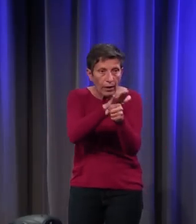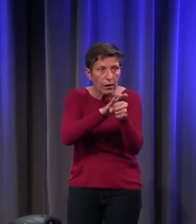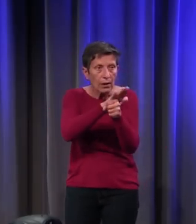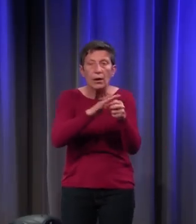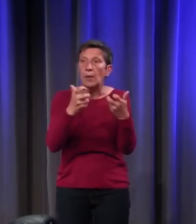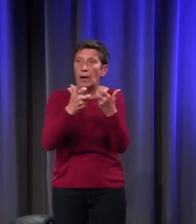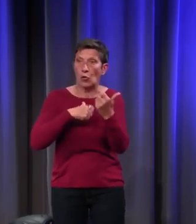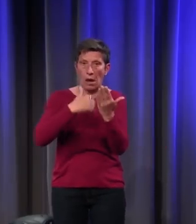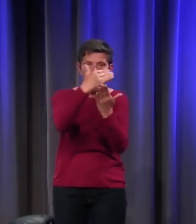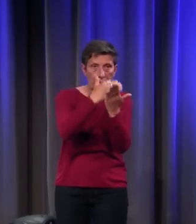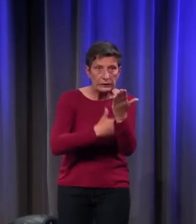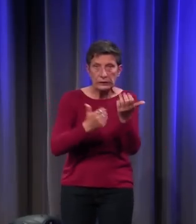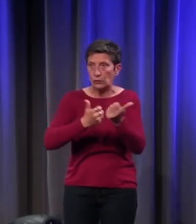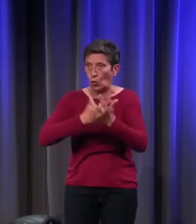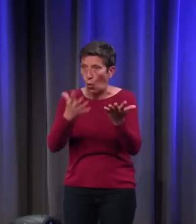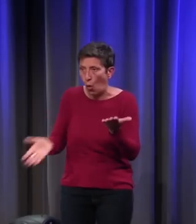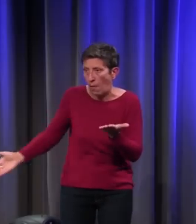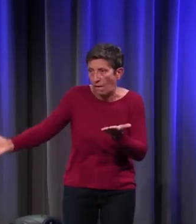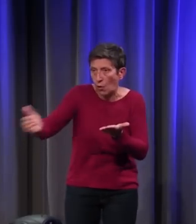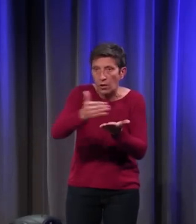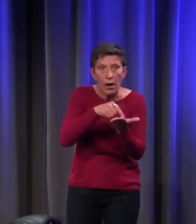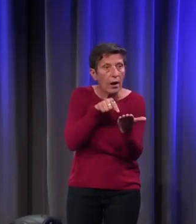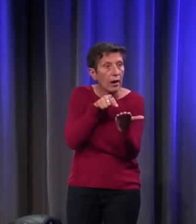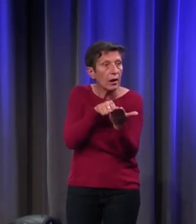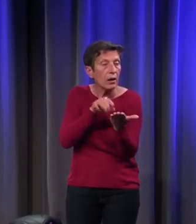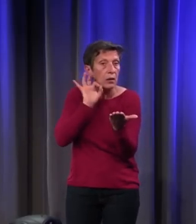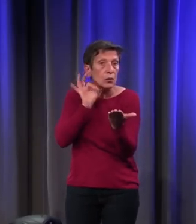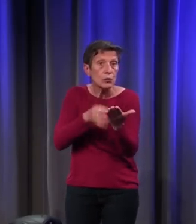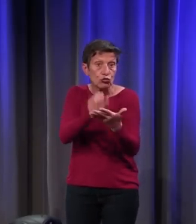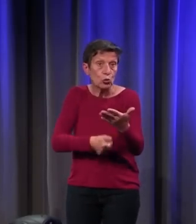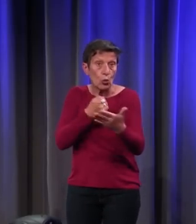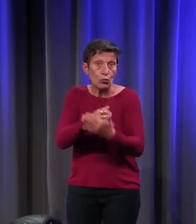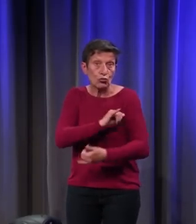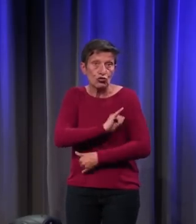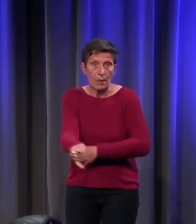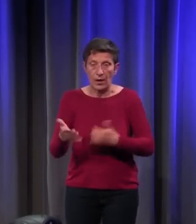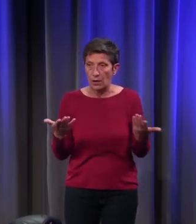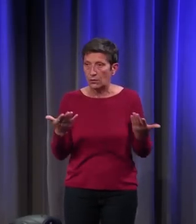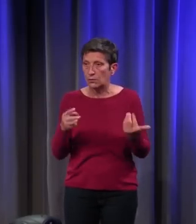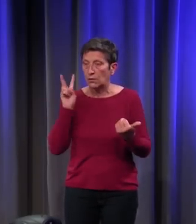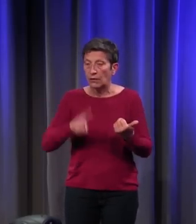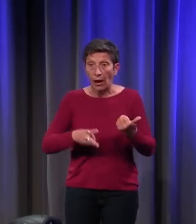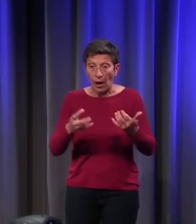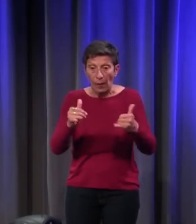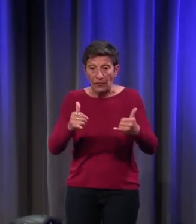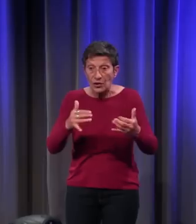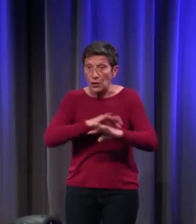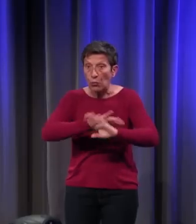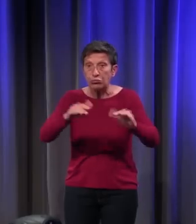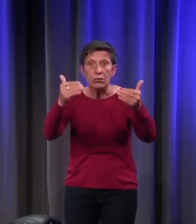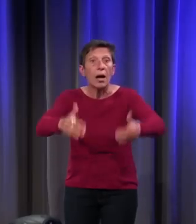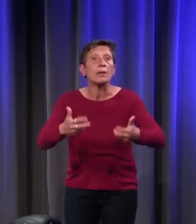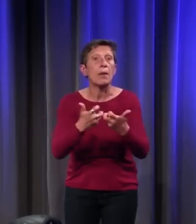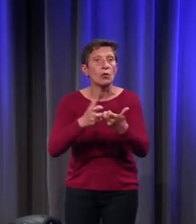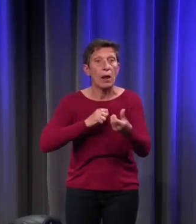liste, un dénombrement, un inventaire, ça ne va jamais jusqu'au bout. Ça s'épuise avant la fin. Et si vous avez un document